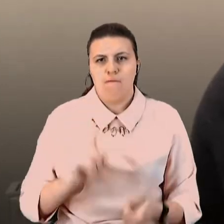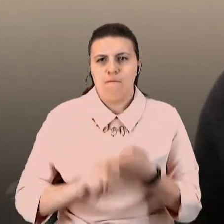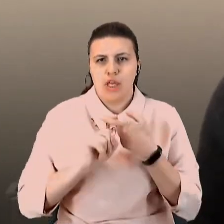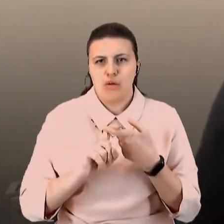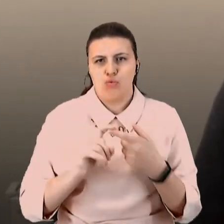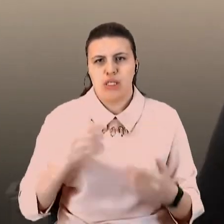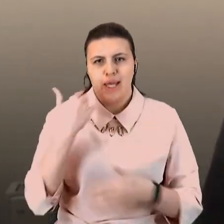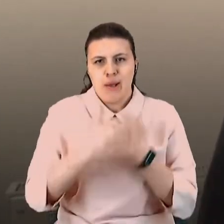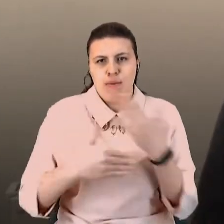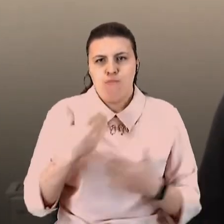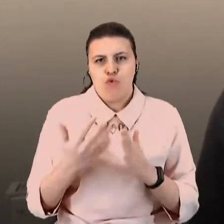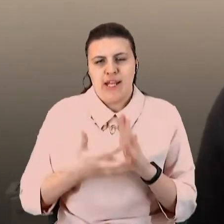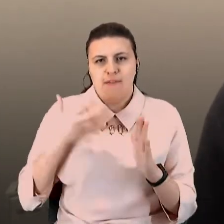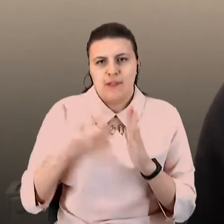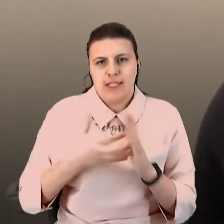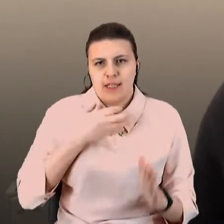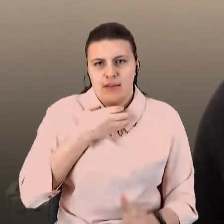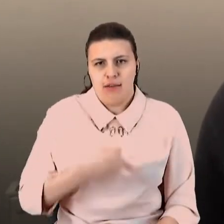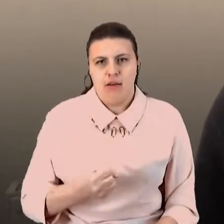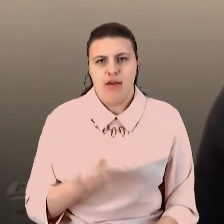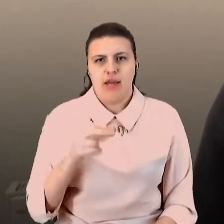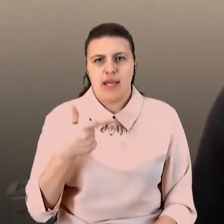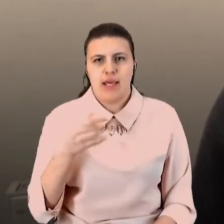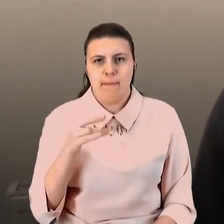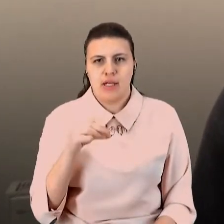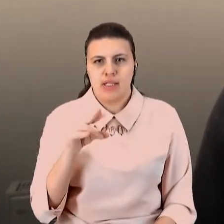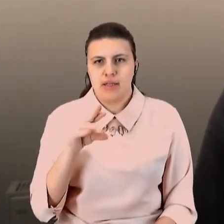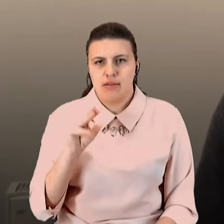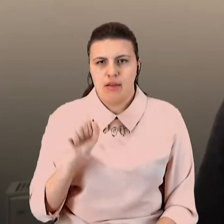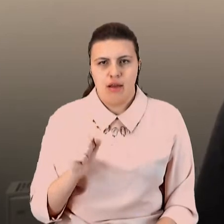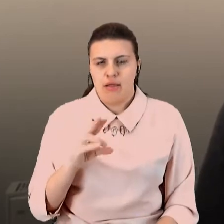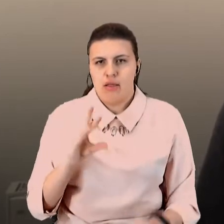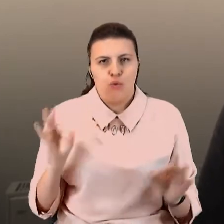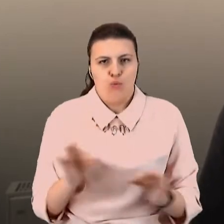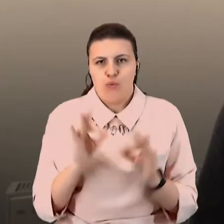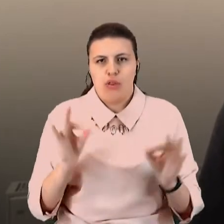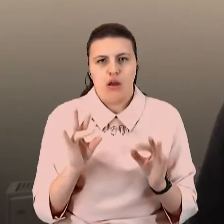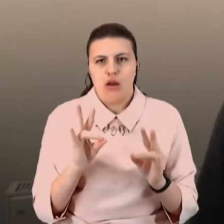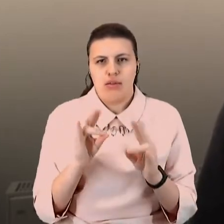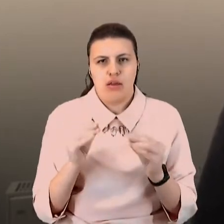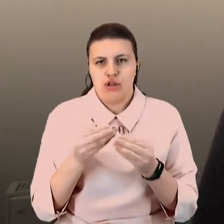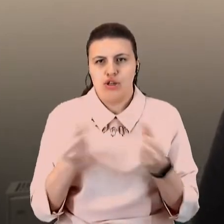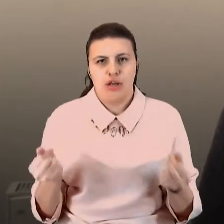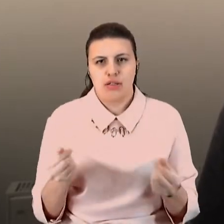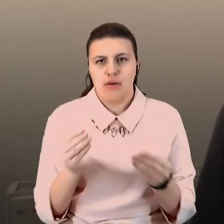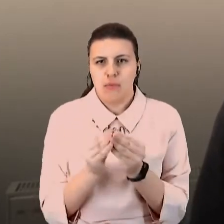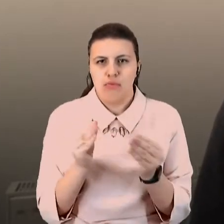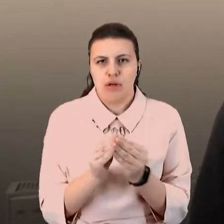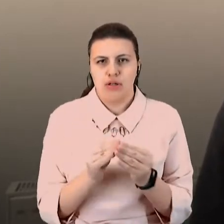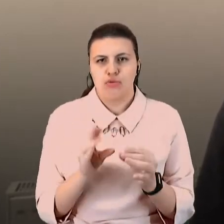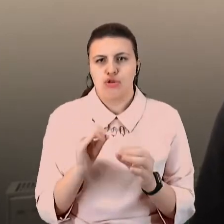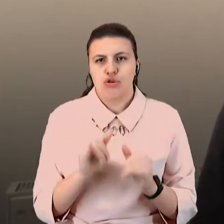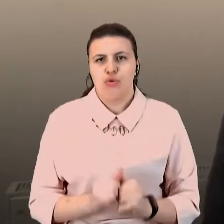вони нікуди не ісчезли на фоні коронавірусу. А не усілились, тому що приложення